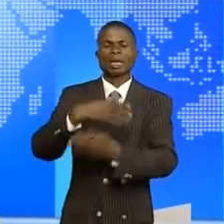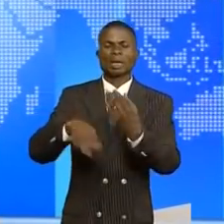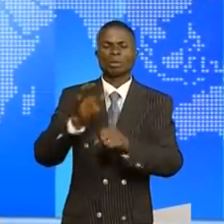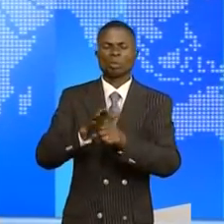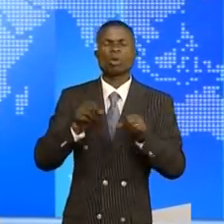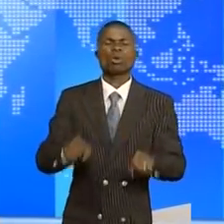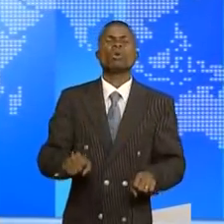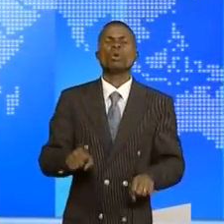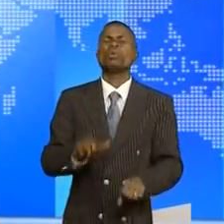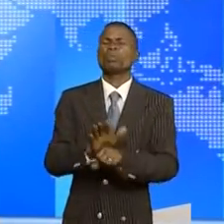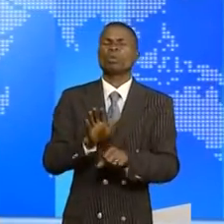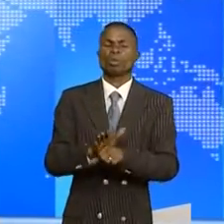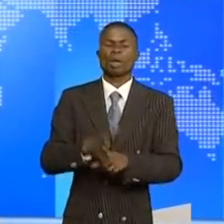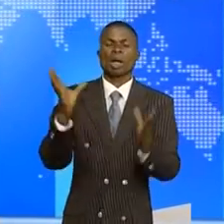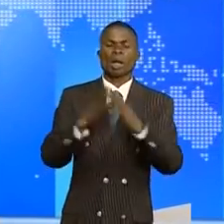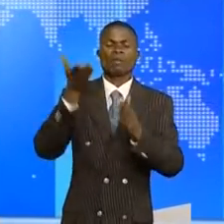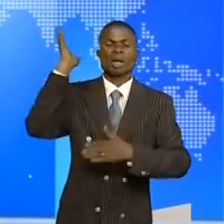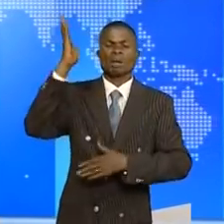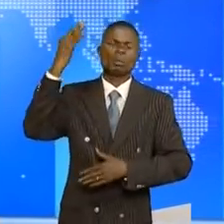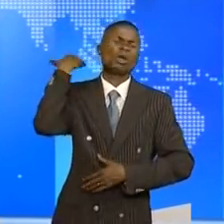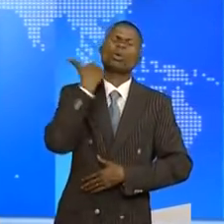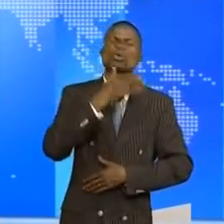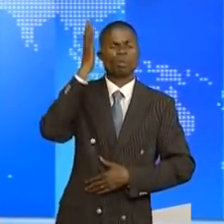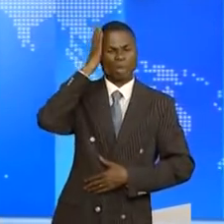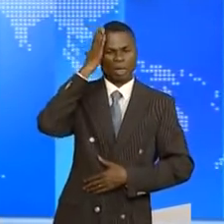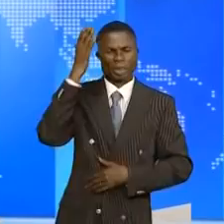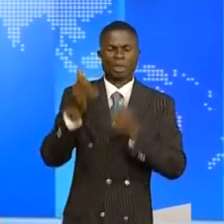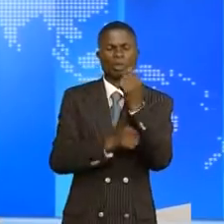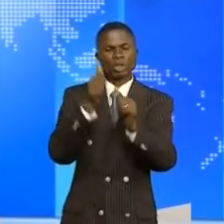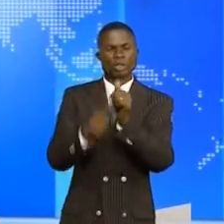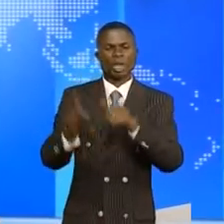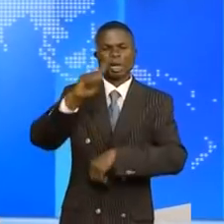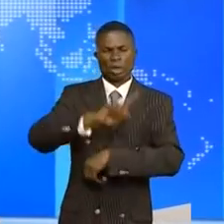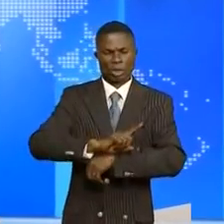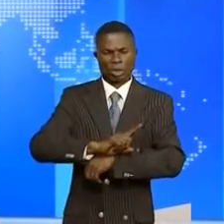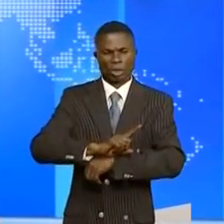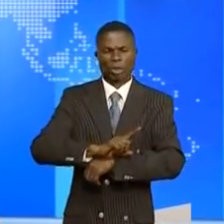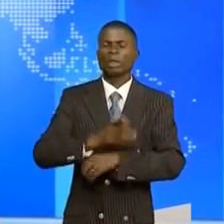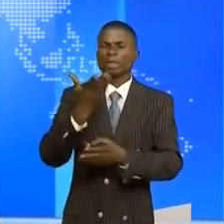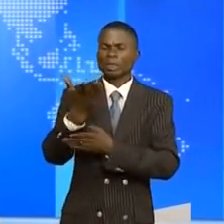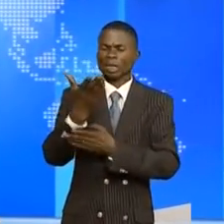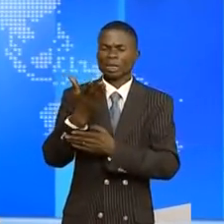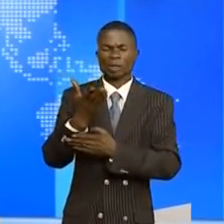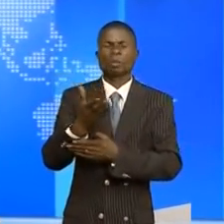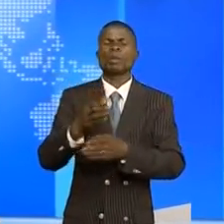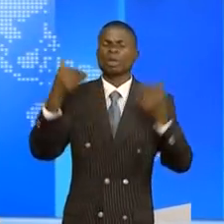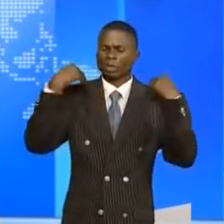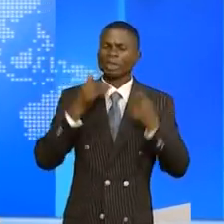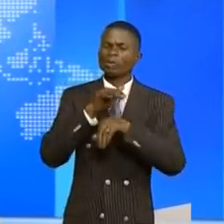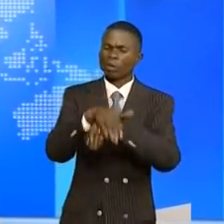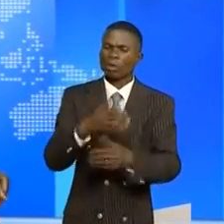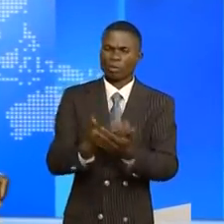populations sont tuées à coups machette et décapitées tous les jours, cela sous l'œil impuissant des autorités compétentes.